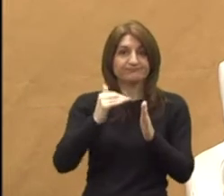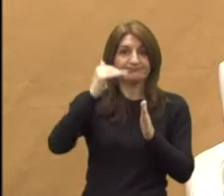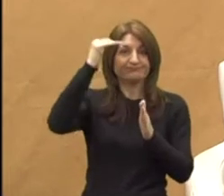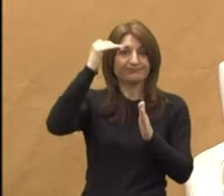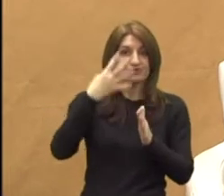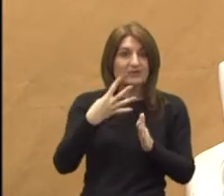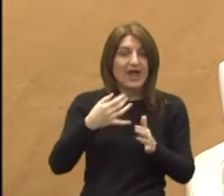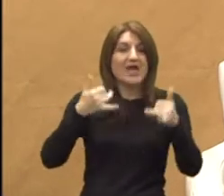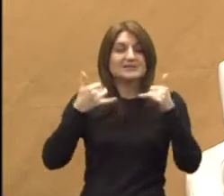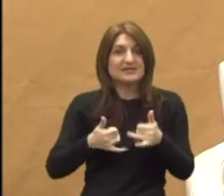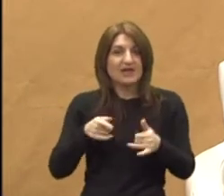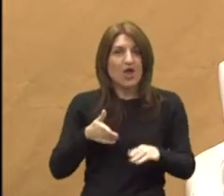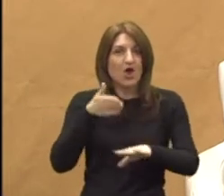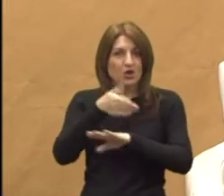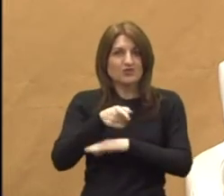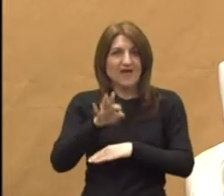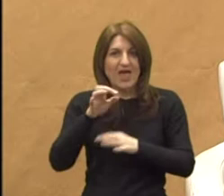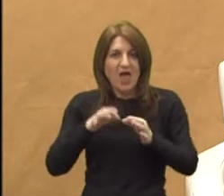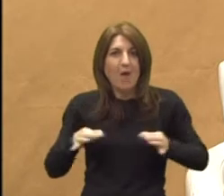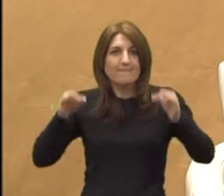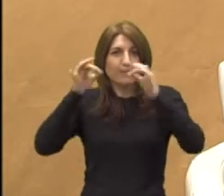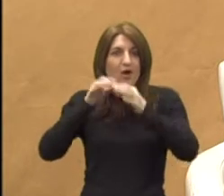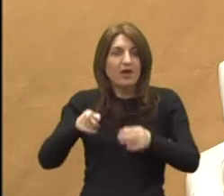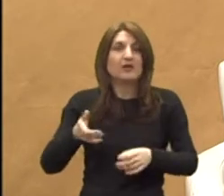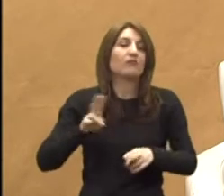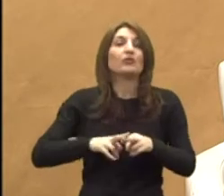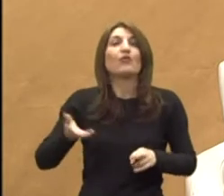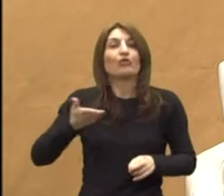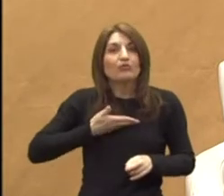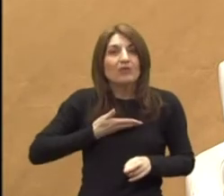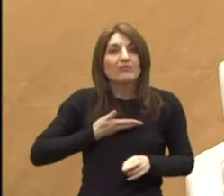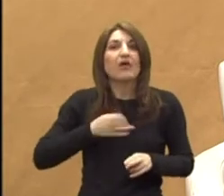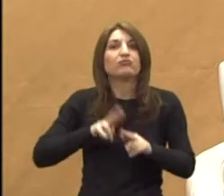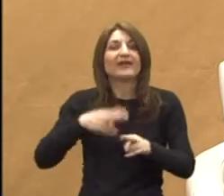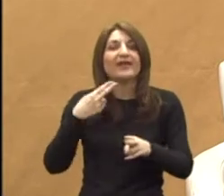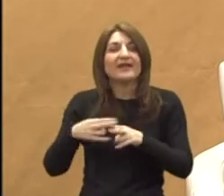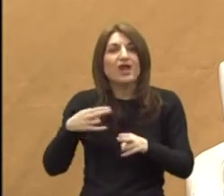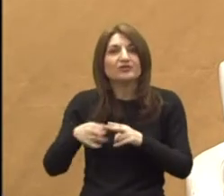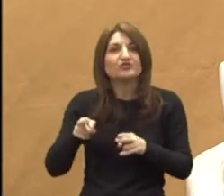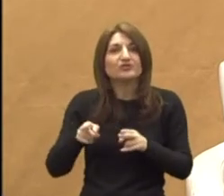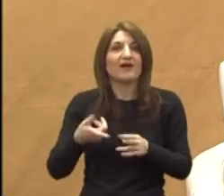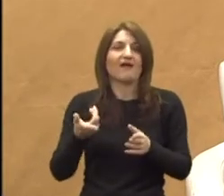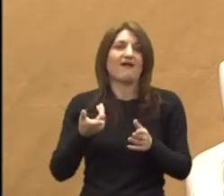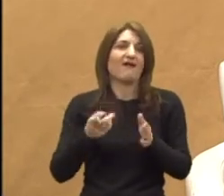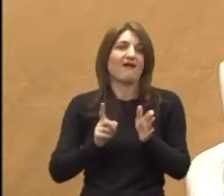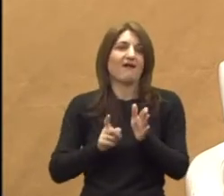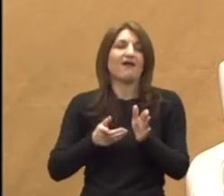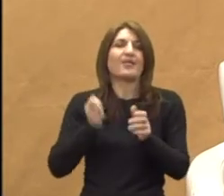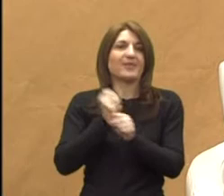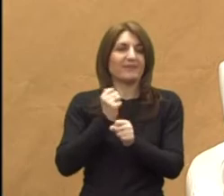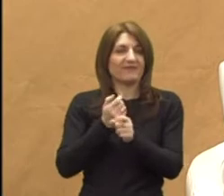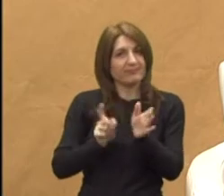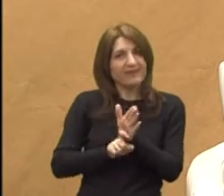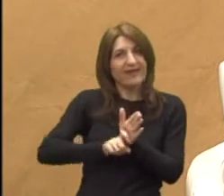da sada smo kroz ovaj EU projekt uspjeli doći i do toga da se riješimo dijela arhitektonskih barijera.